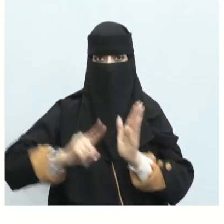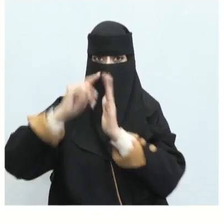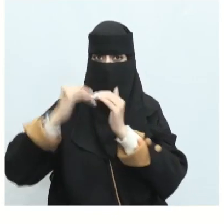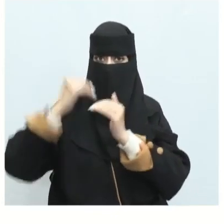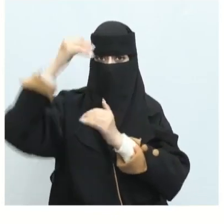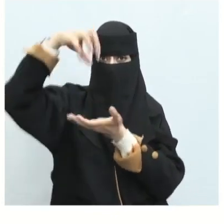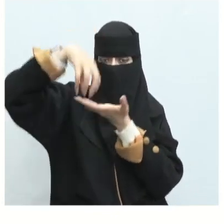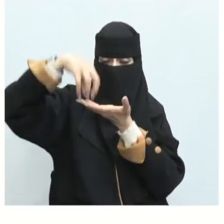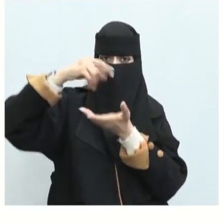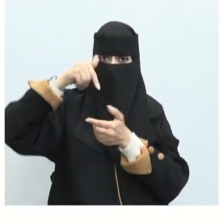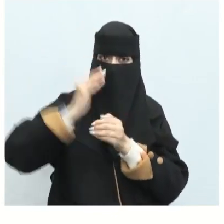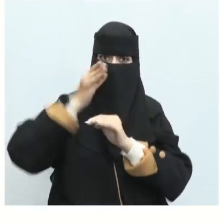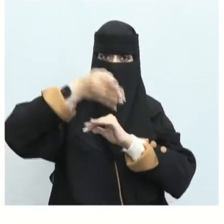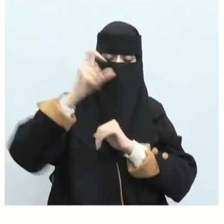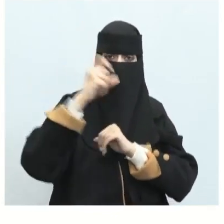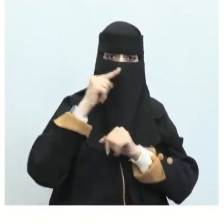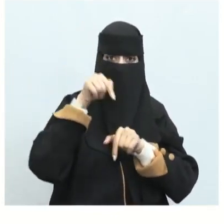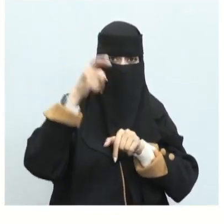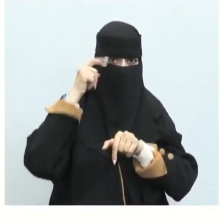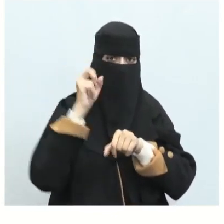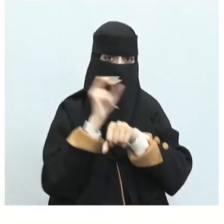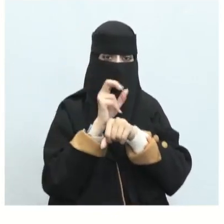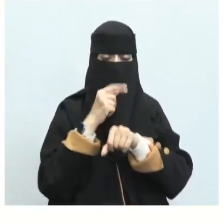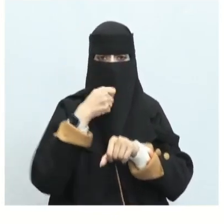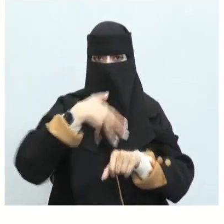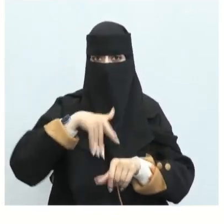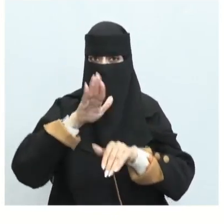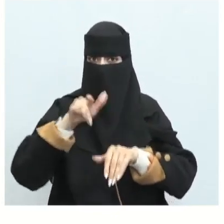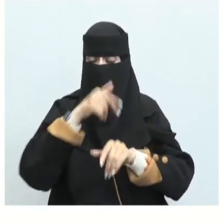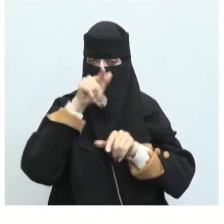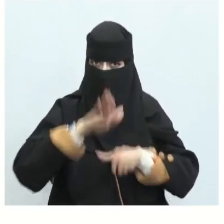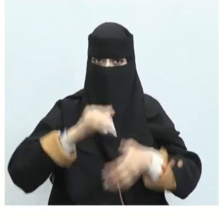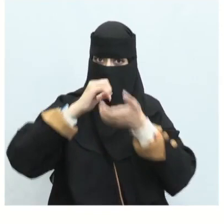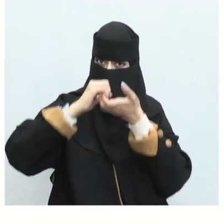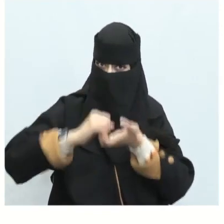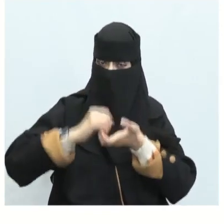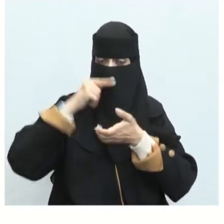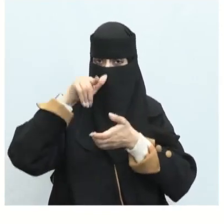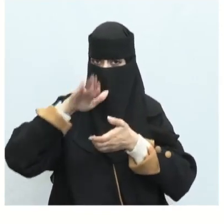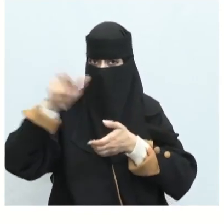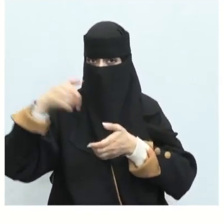نجد أدرك الإسلام ووفد عن النبي صلى الله وسلم يعد من الصحابة لأنه رأى النبي صلى الله عليه